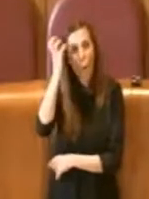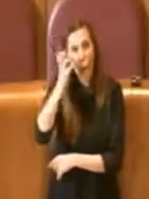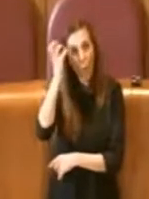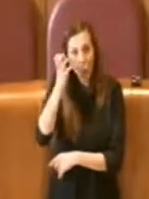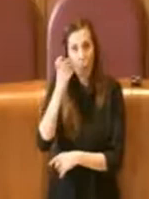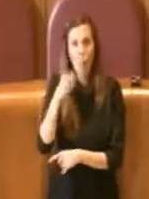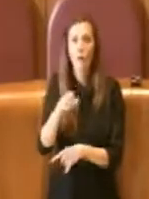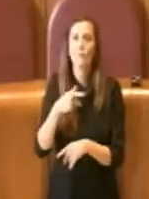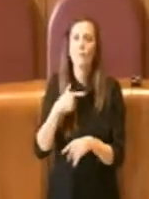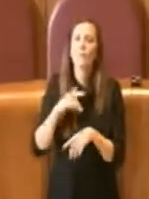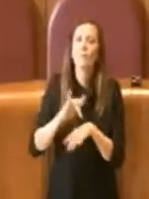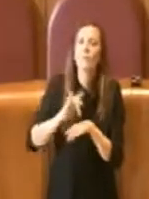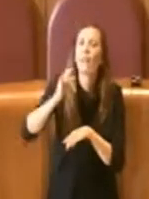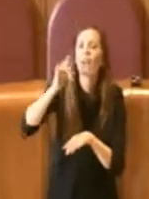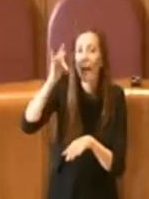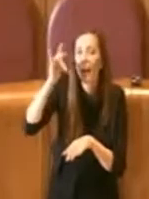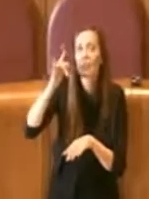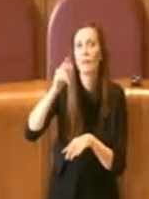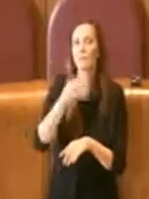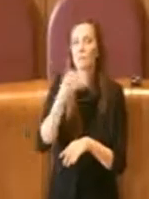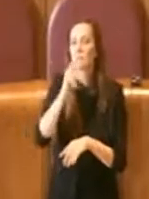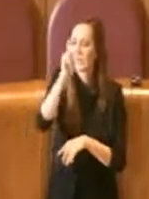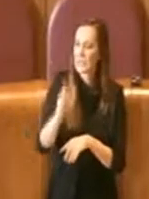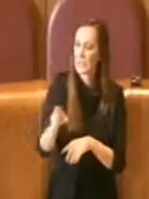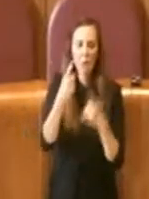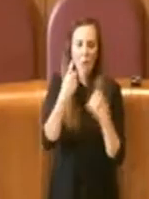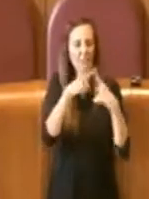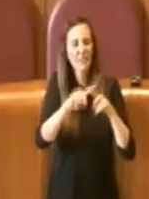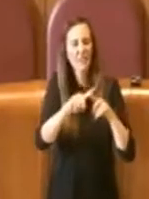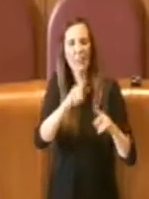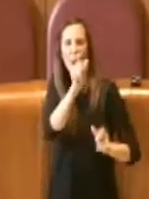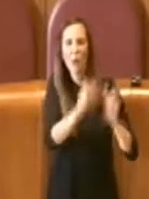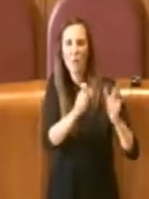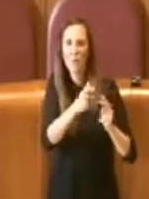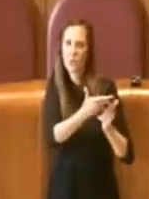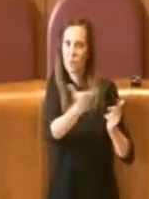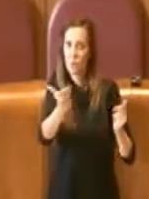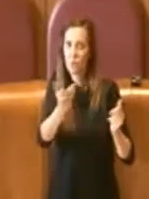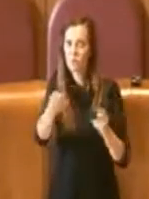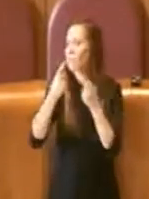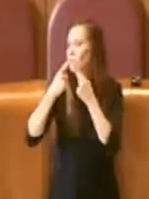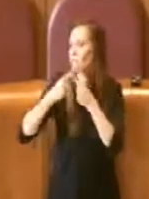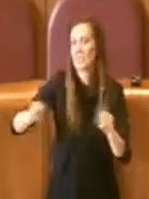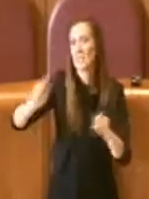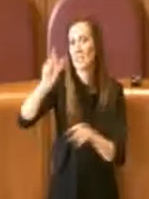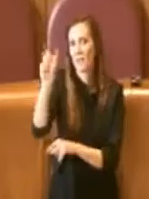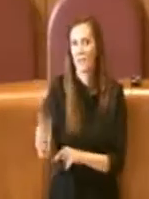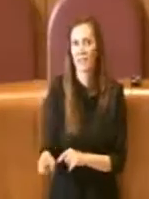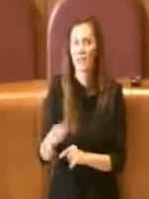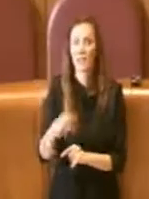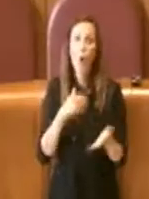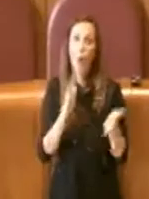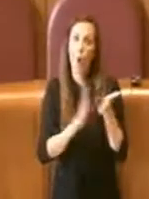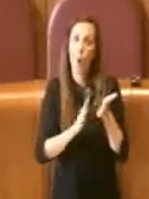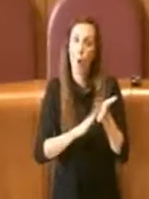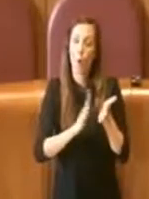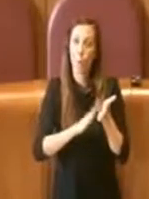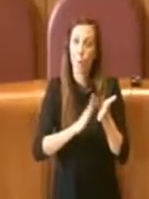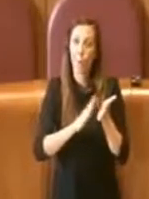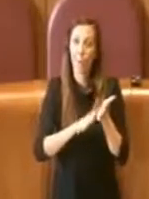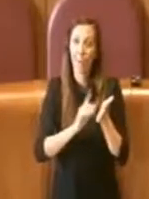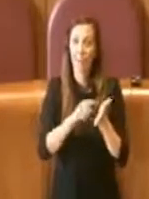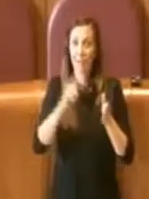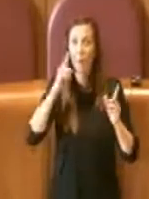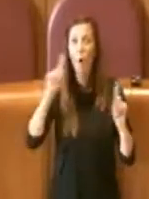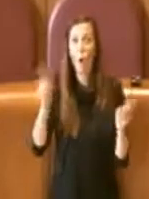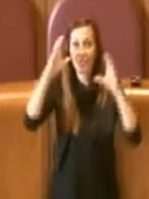desiderava e che l'ha sempre contato di istinto. Ringraziamo e facciamo anche i complimenti all'orchestra dell'Accademia Nazionale di